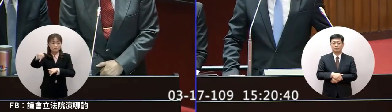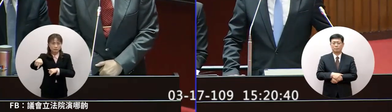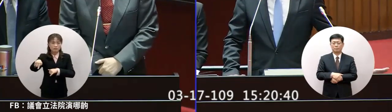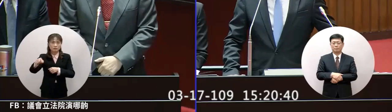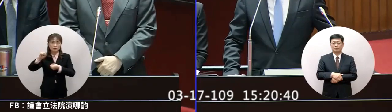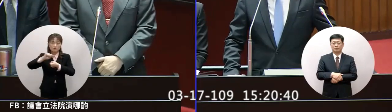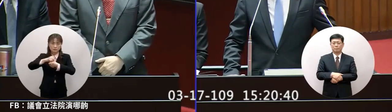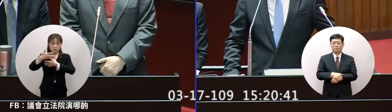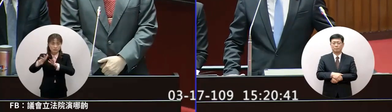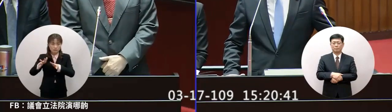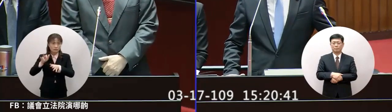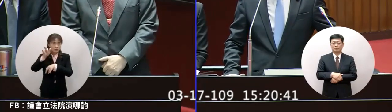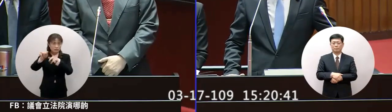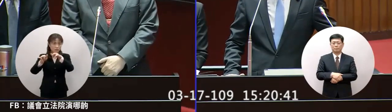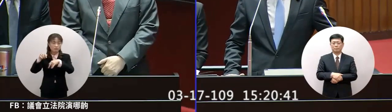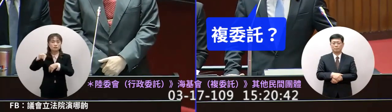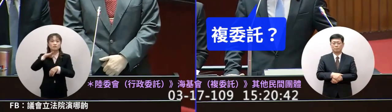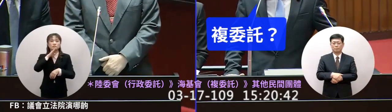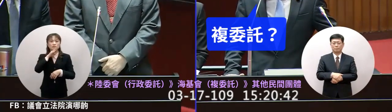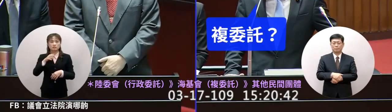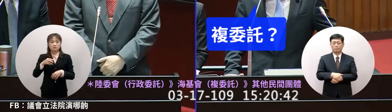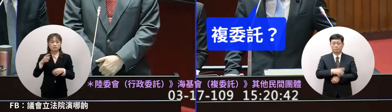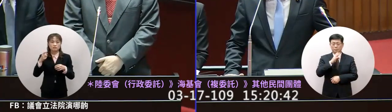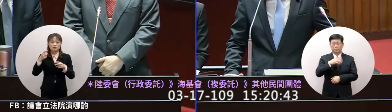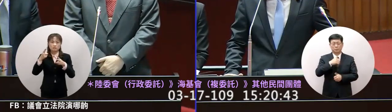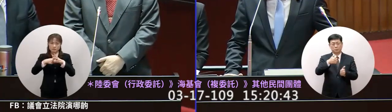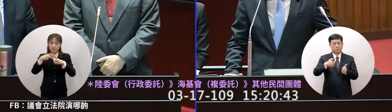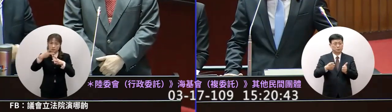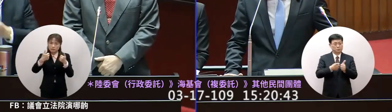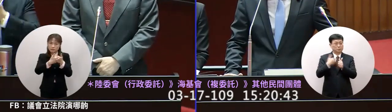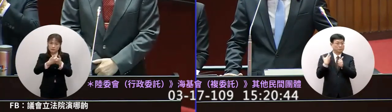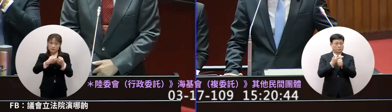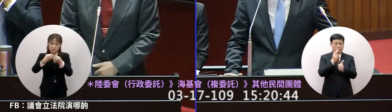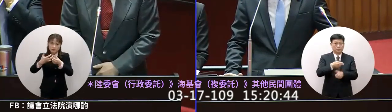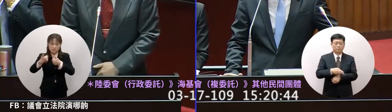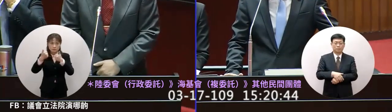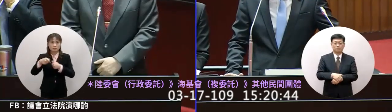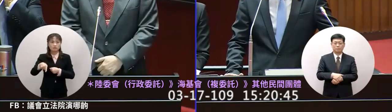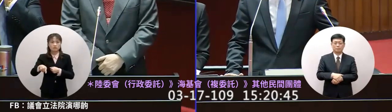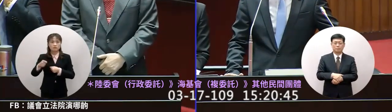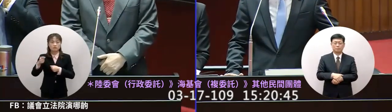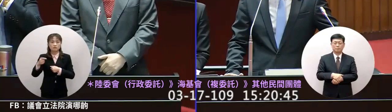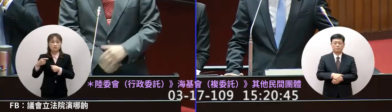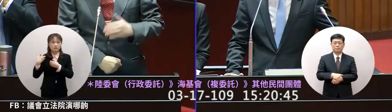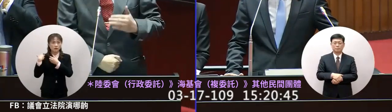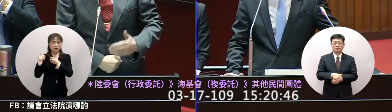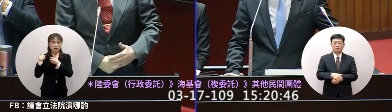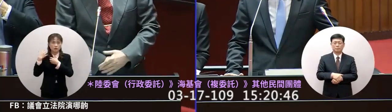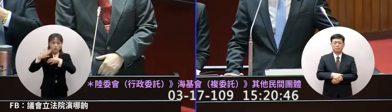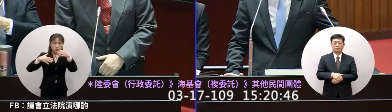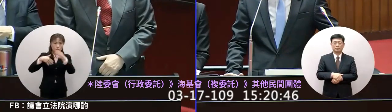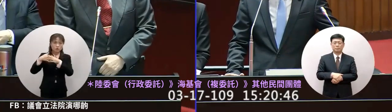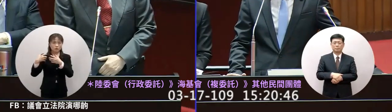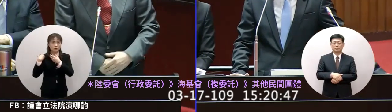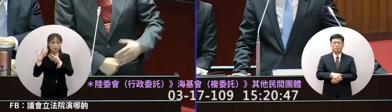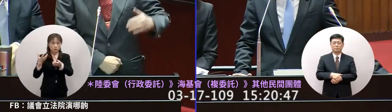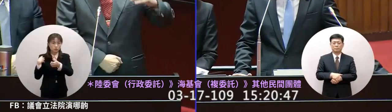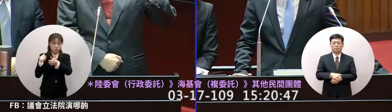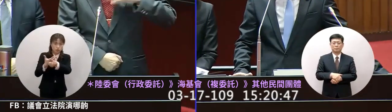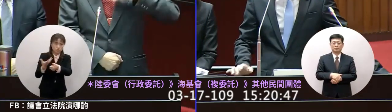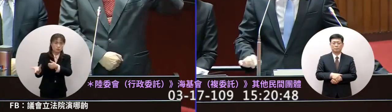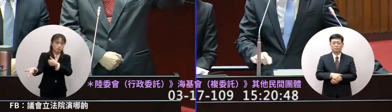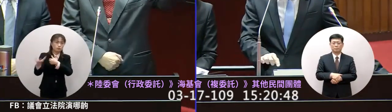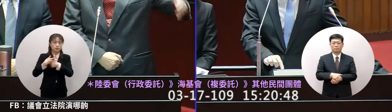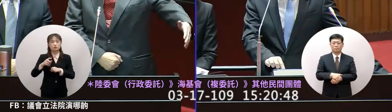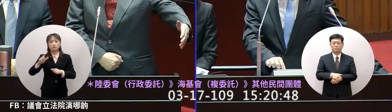來代表政府加以一些付委託這不需要付委託所謂付委託跟委員報告